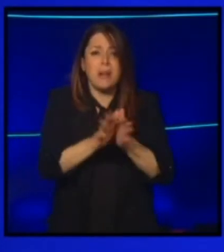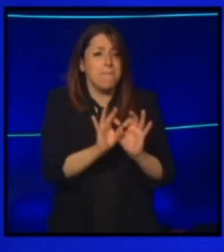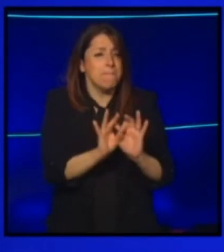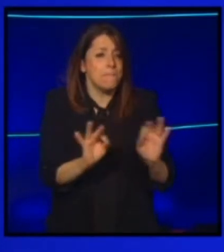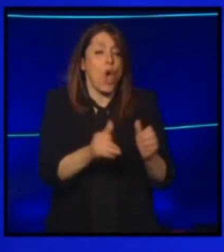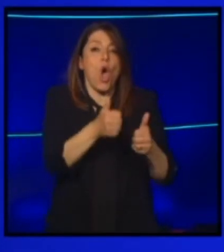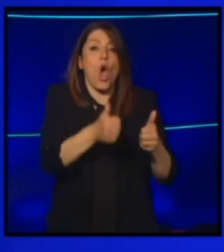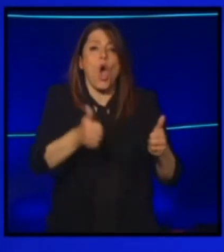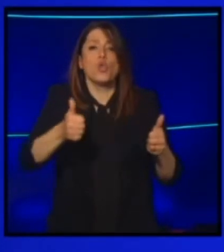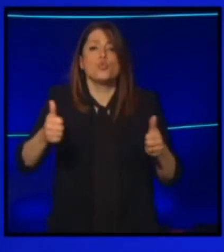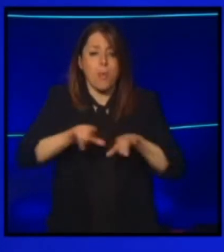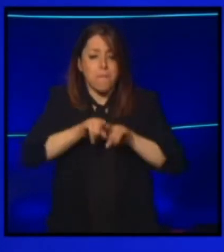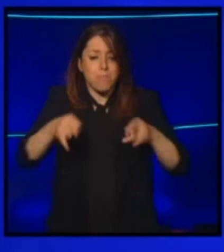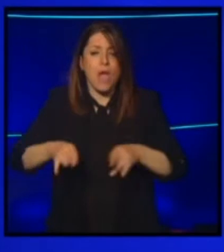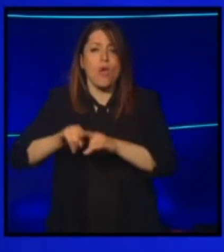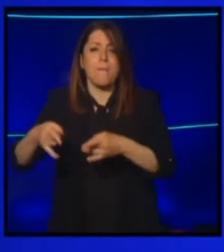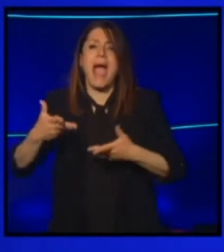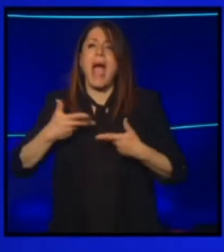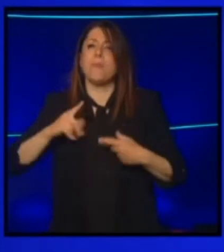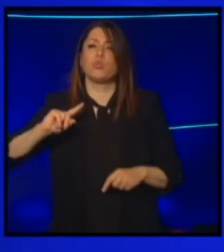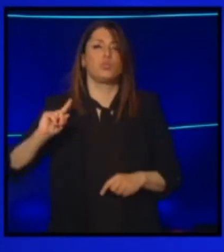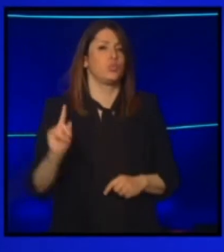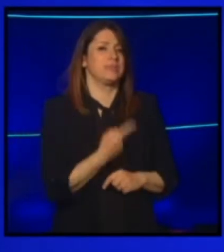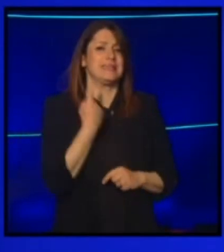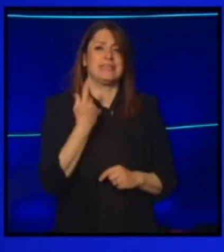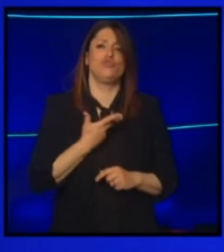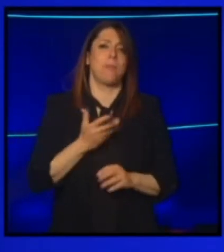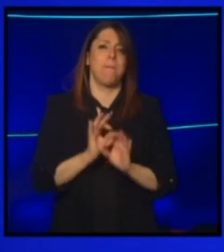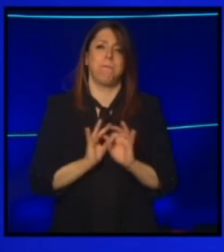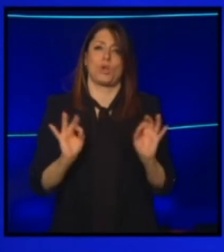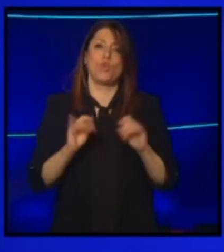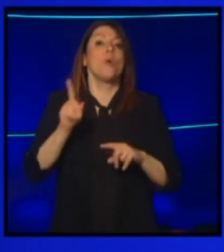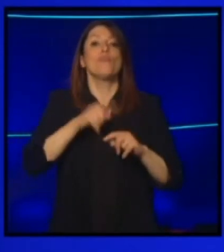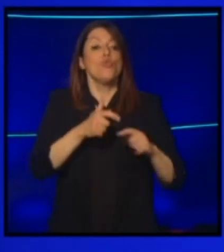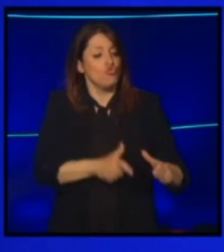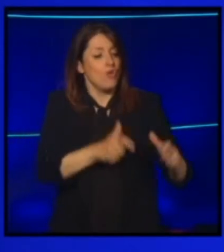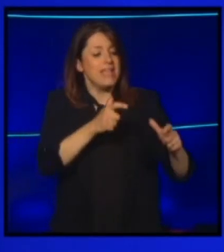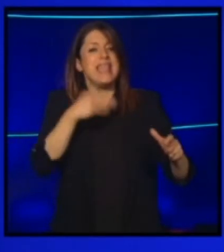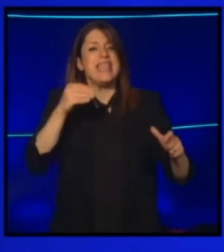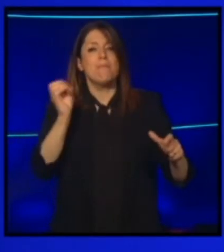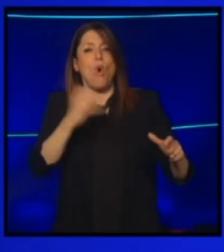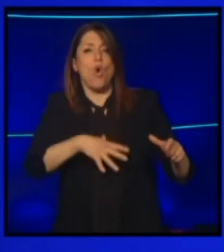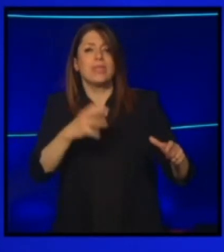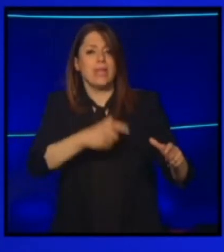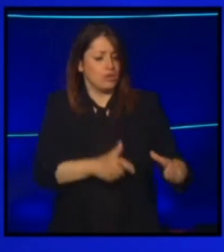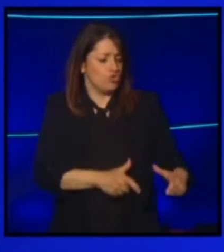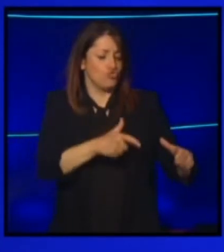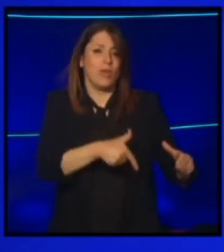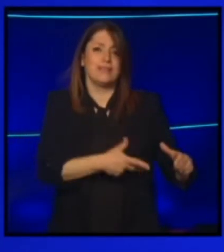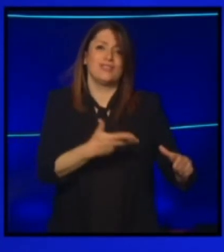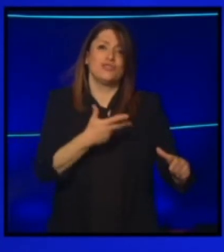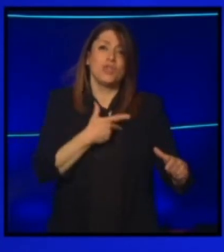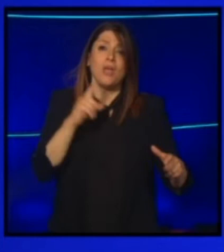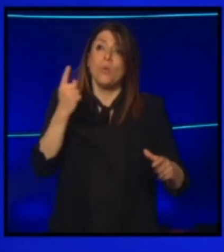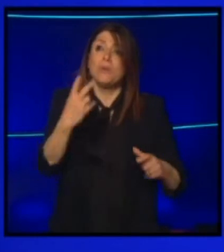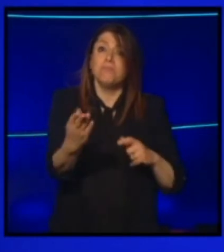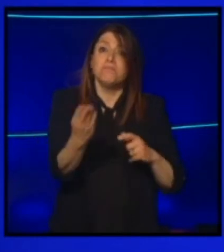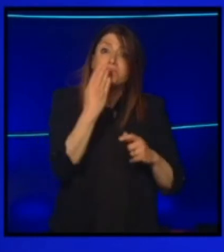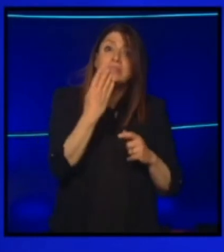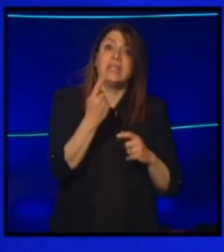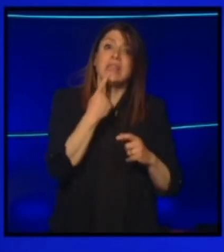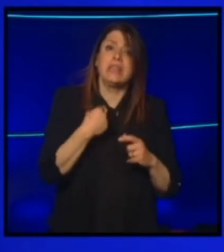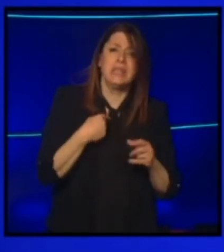Ogni banco noi siamo sempre provvisti, più abbiamo il cestino per mettere in mondizia all'interno. Quindi a noi non ci possono dire niente,